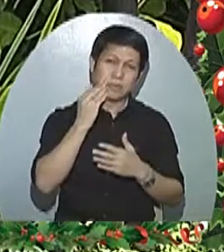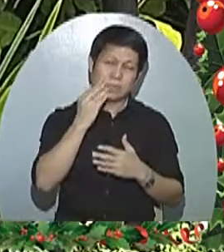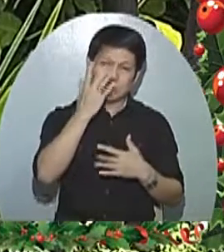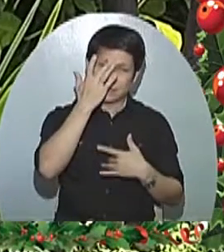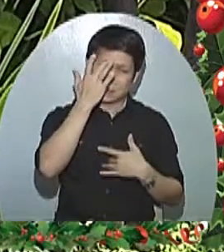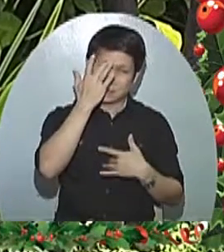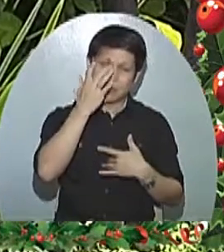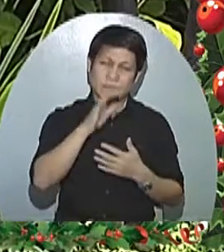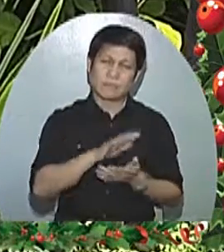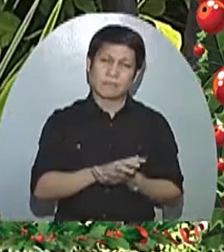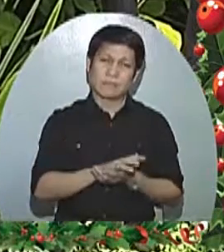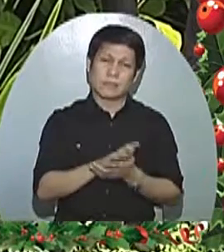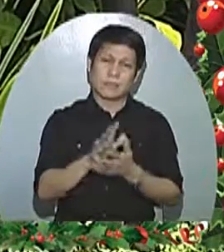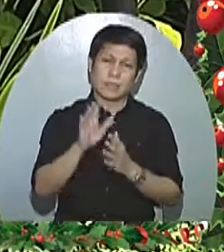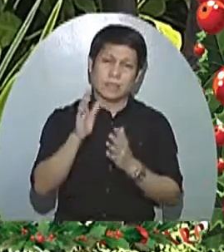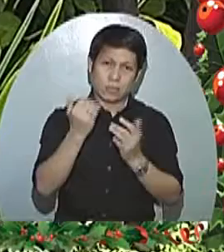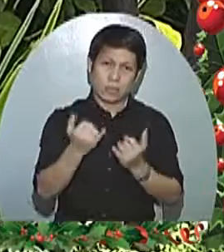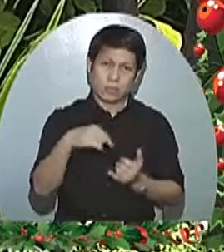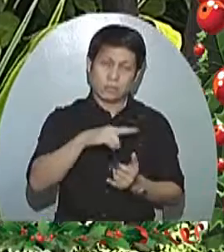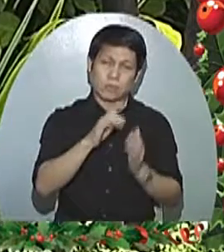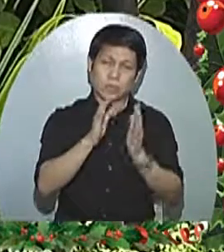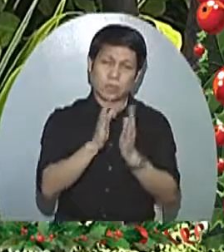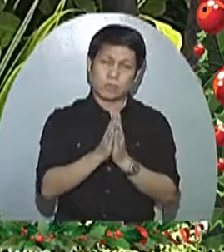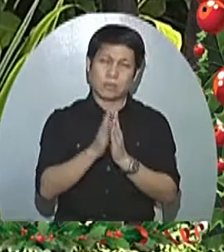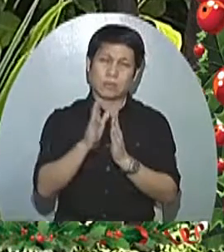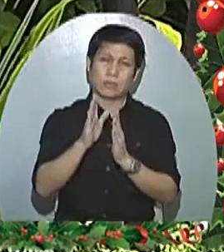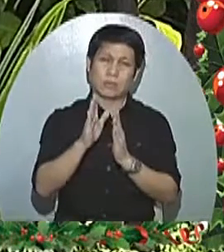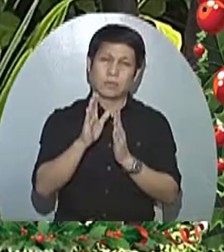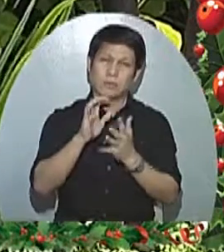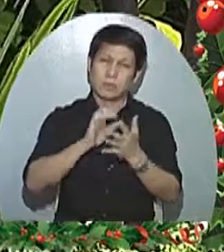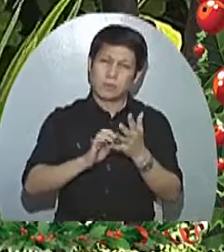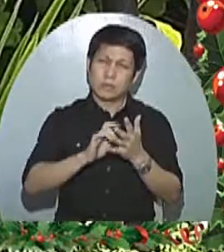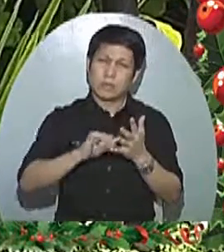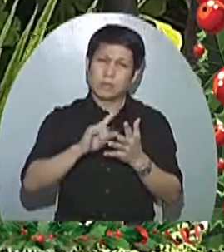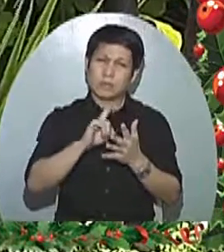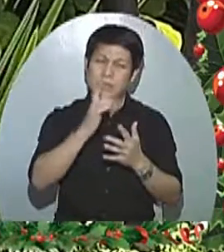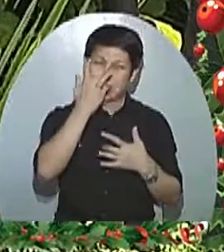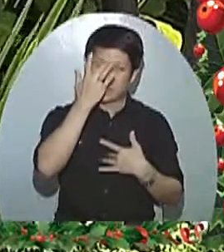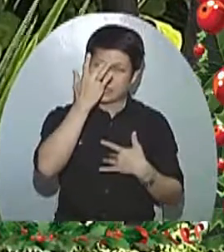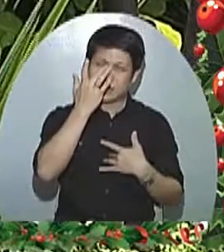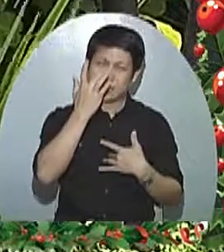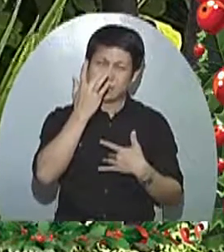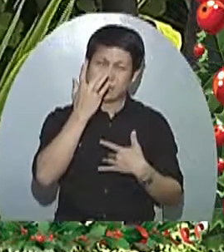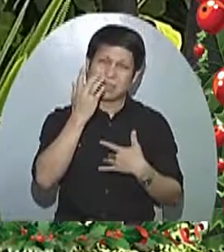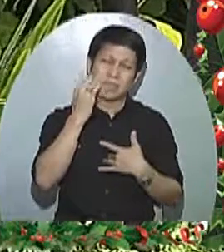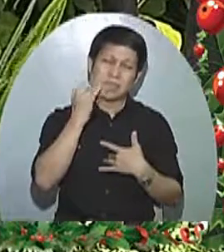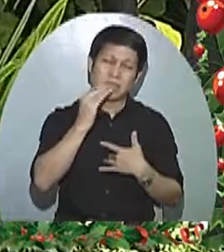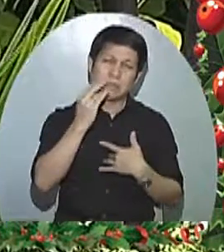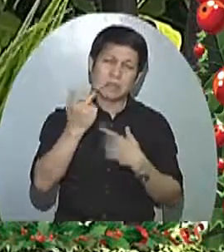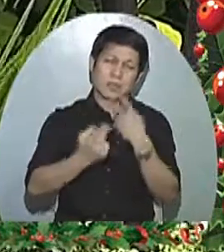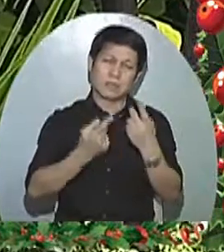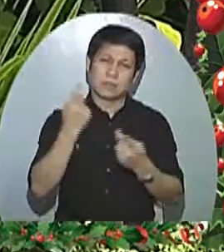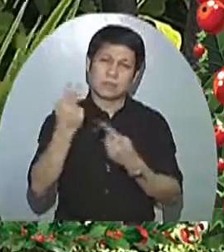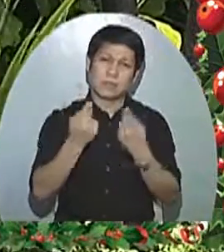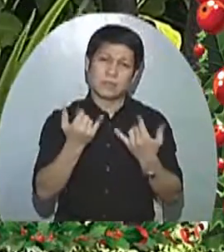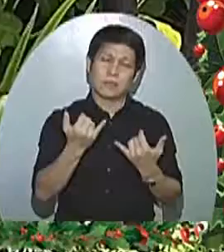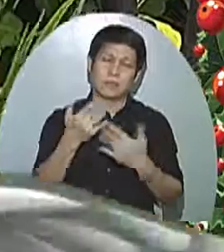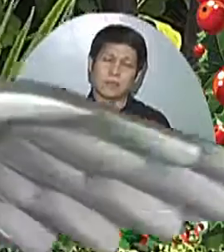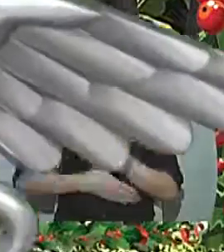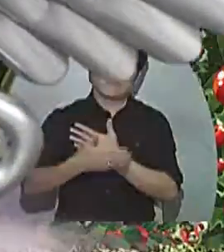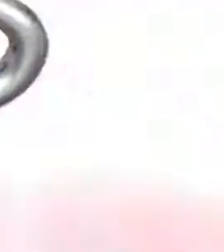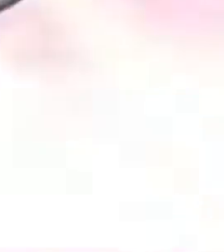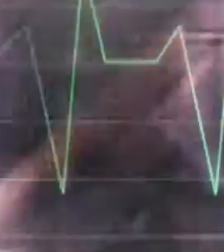dumaranas din ang paghihirap. Panalangin din namin na mabawasan ang mga bilang ng sakit na dumadapo sa ating mga